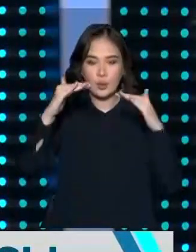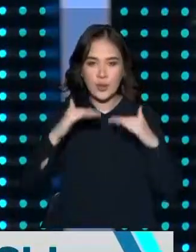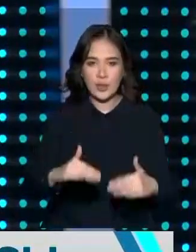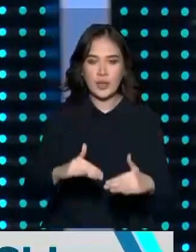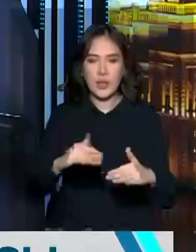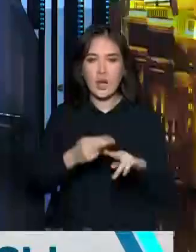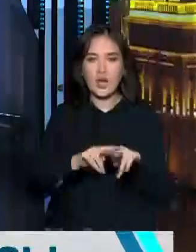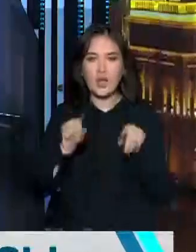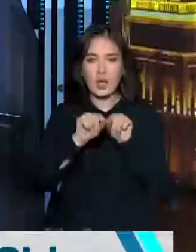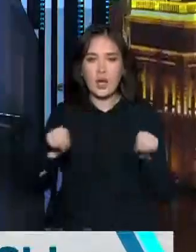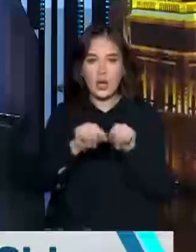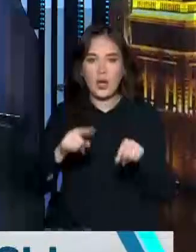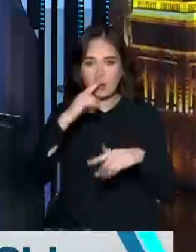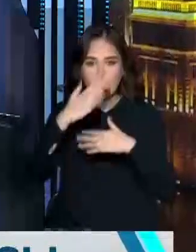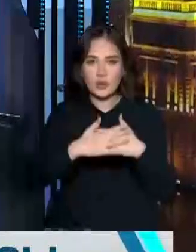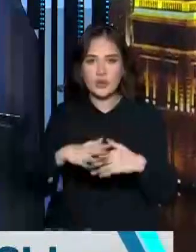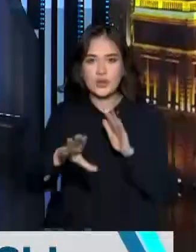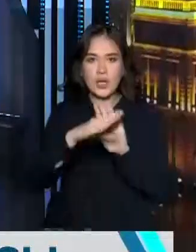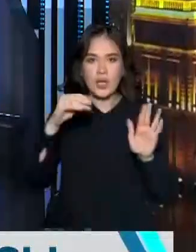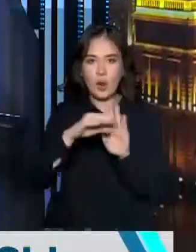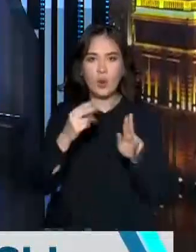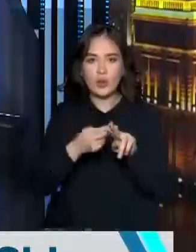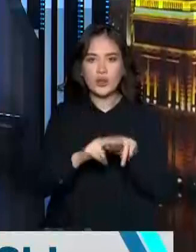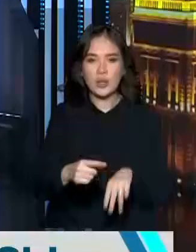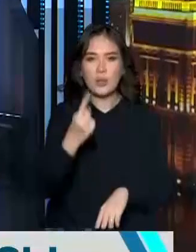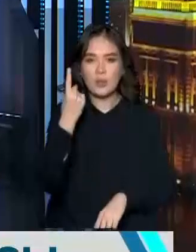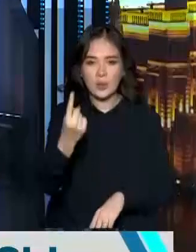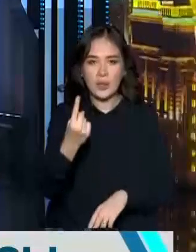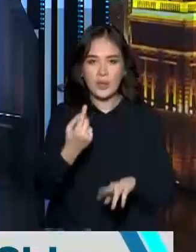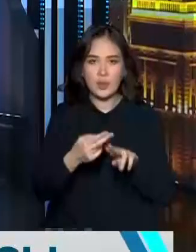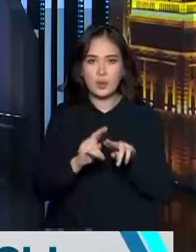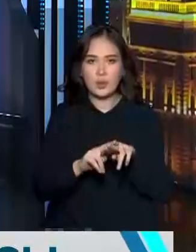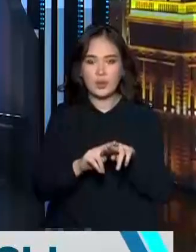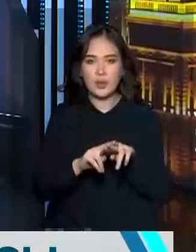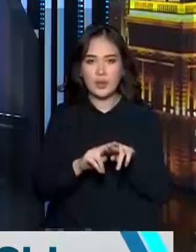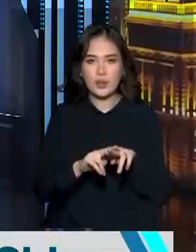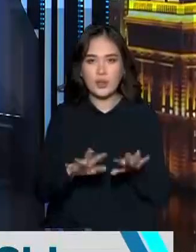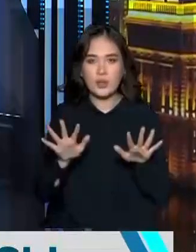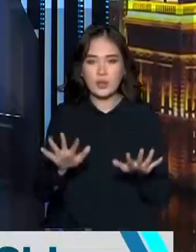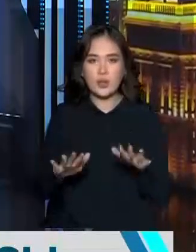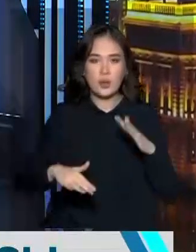палатасы тарап кетті, енді алда сайлау. Енді осы сайлауда, мұнау